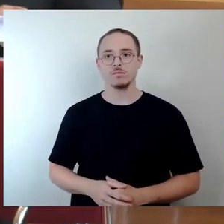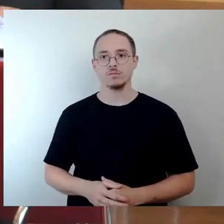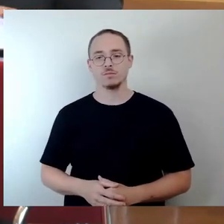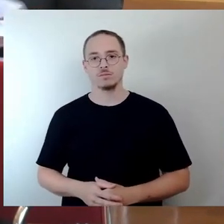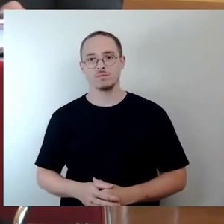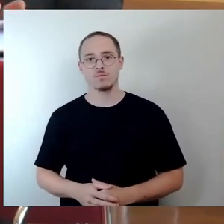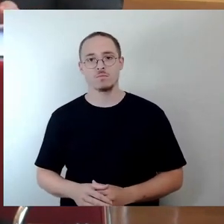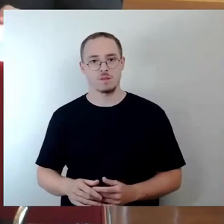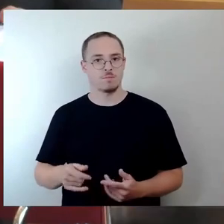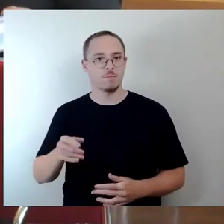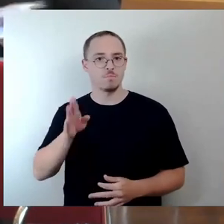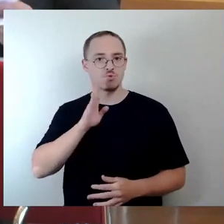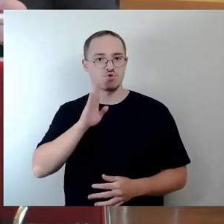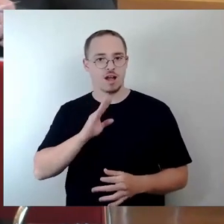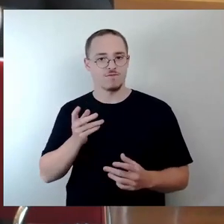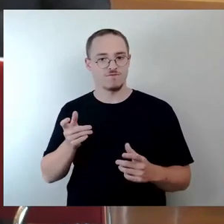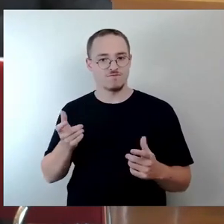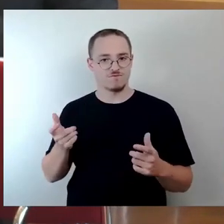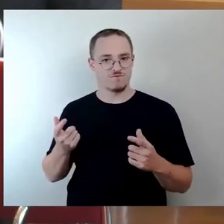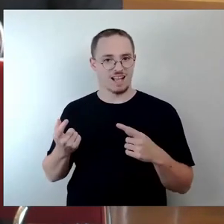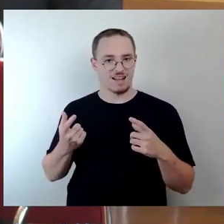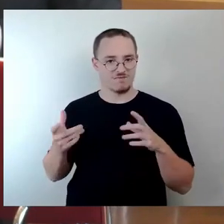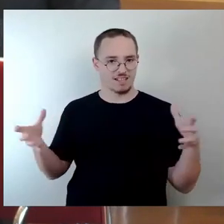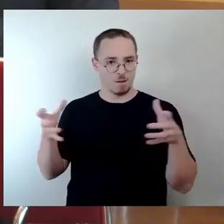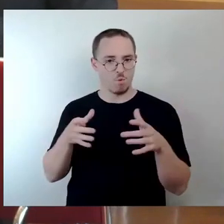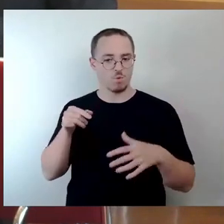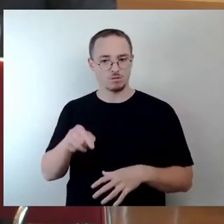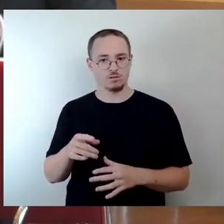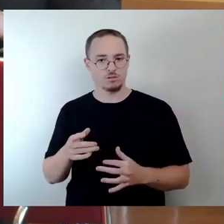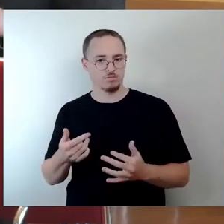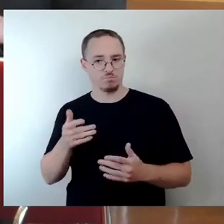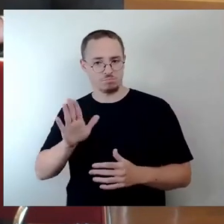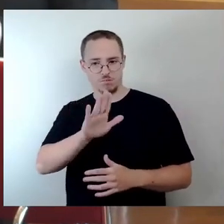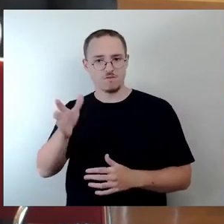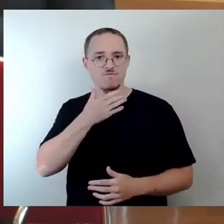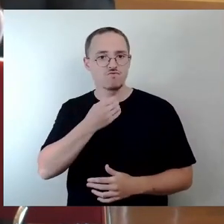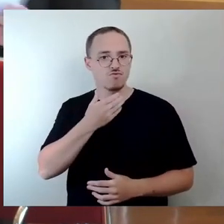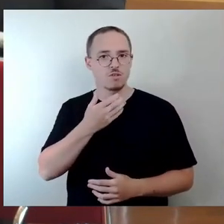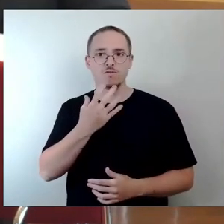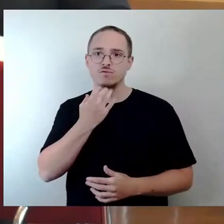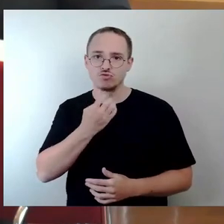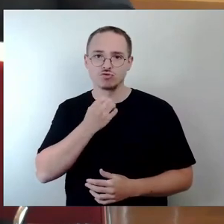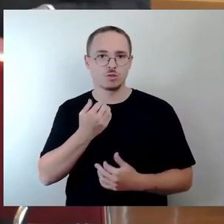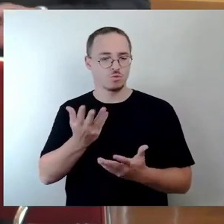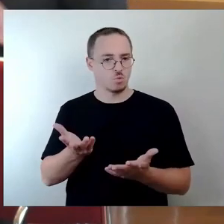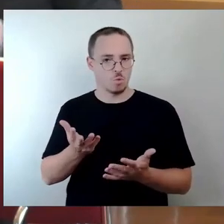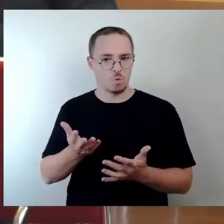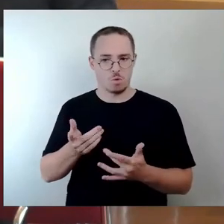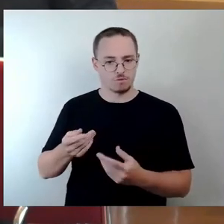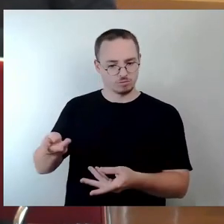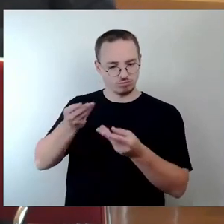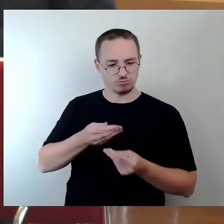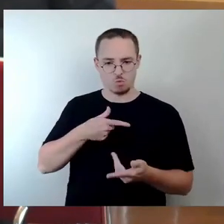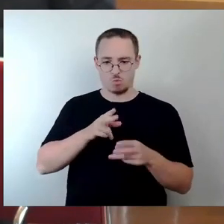Änderungswünschen erhalter Parkplätze, erhalter Bäume, erhalter Rechts- vor Linksregeln, Ablehnung der Buslinien überarbeitet? Und